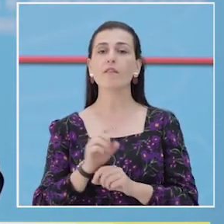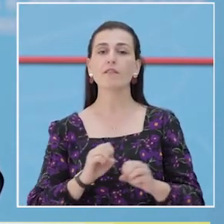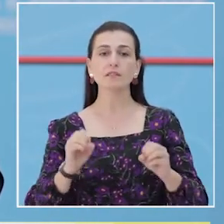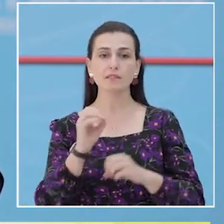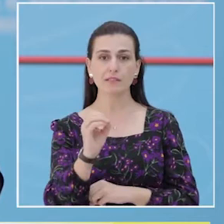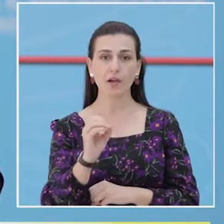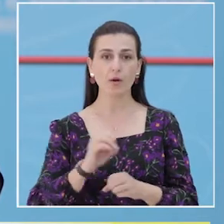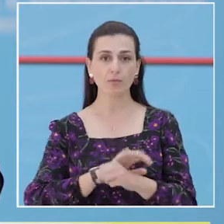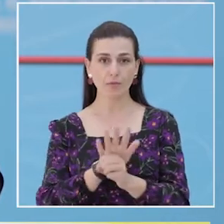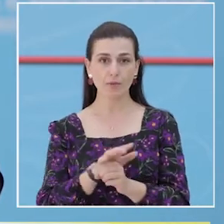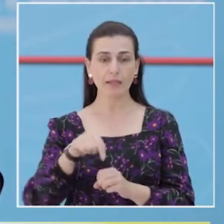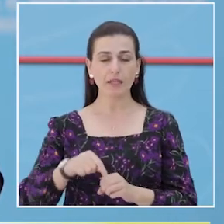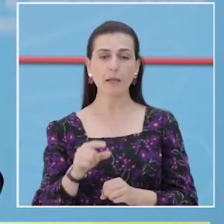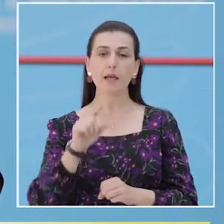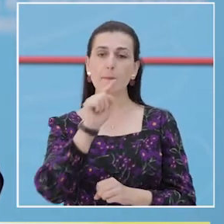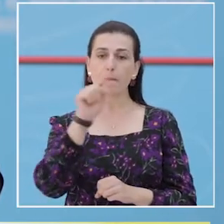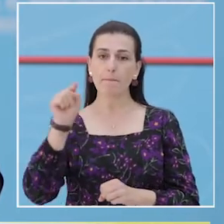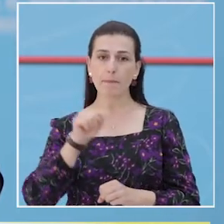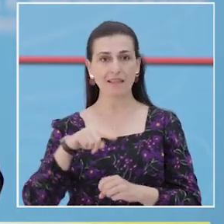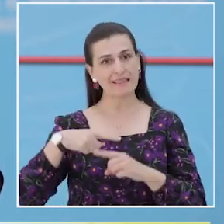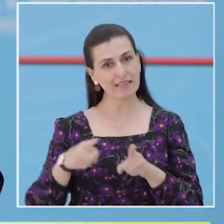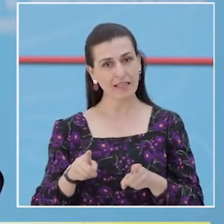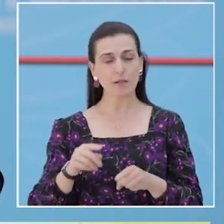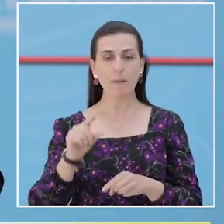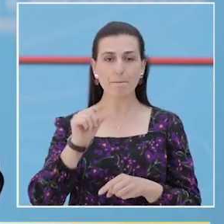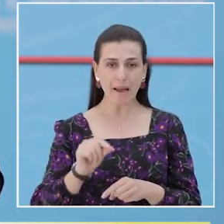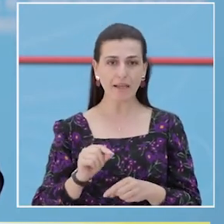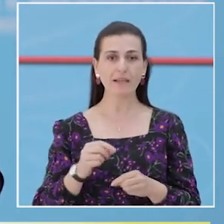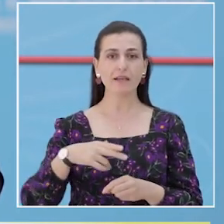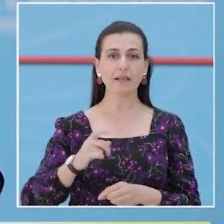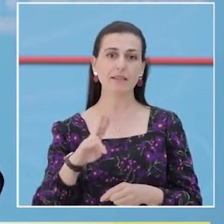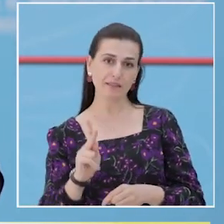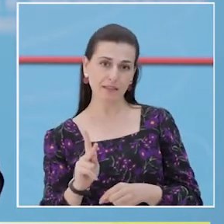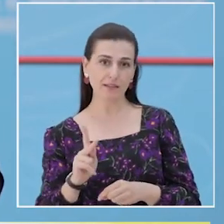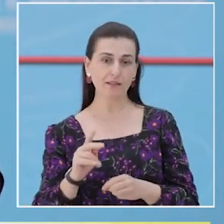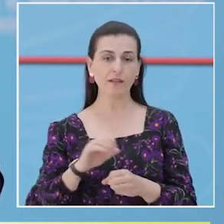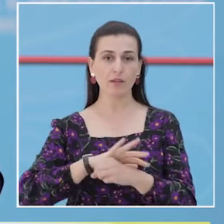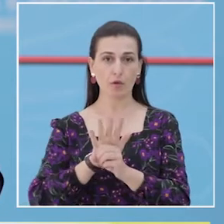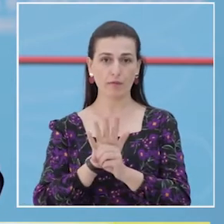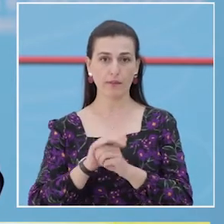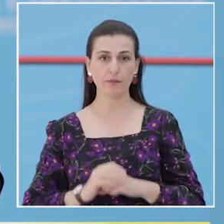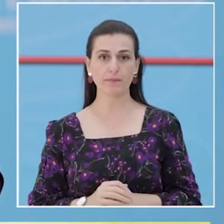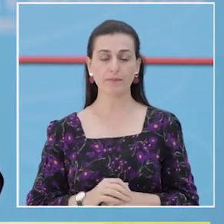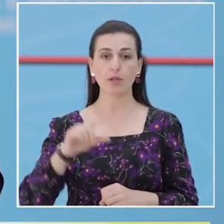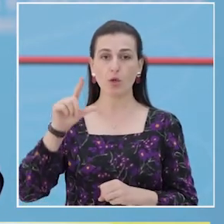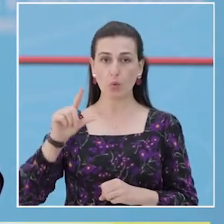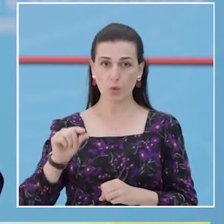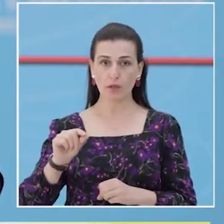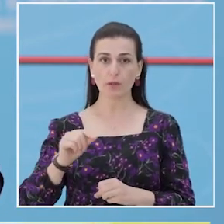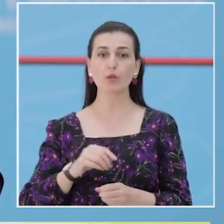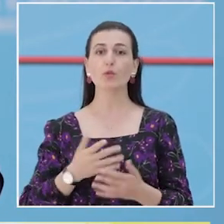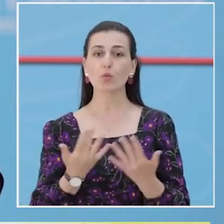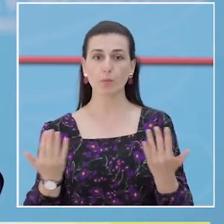zonave që kanë qënë të pa prekura nga COVID-19, është zhjeruar harta e zonave të gjelbërta edhe ma të bashki që